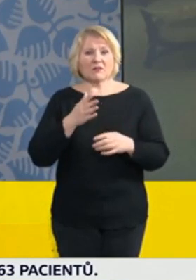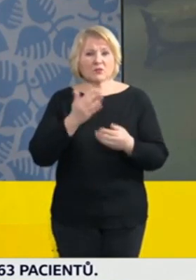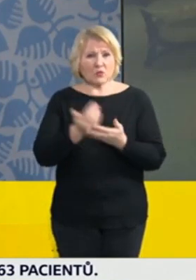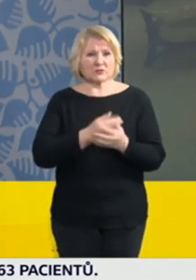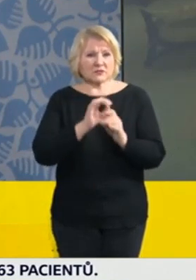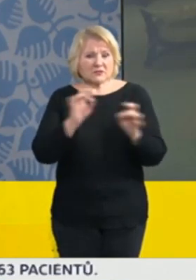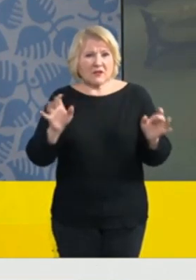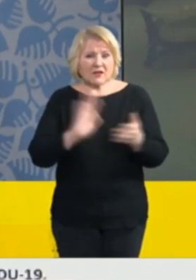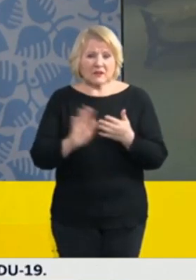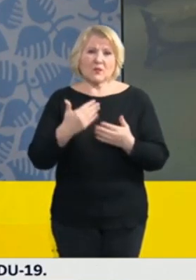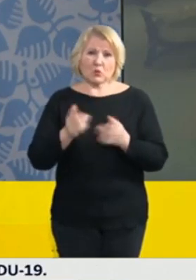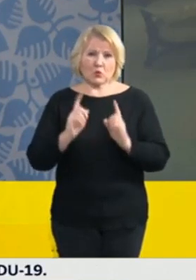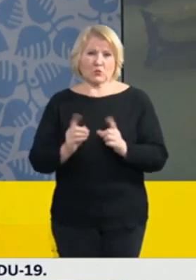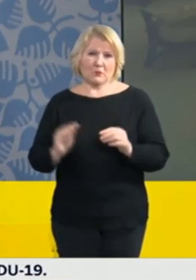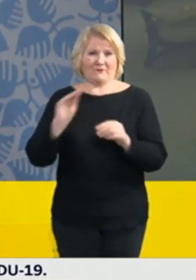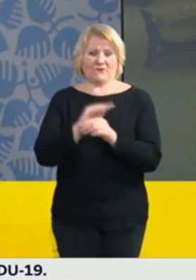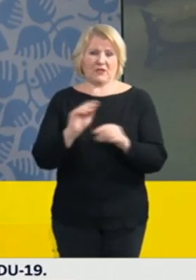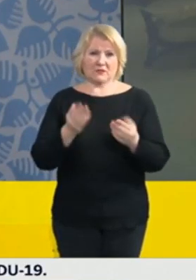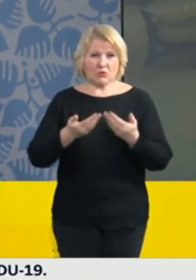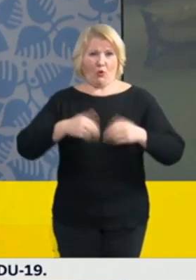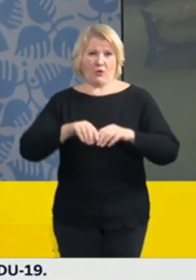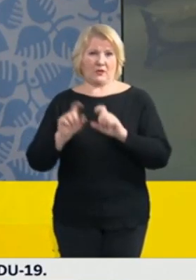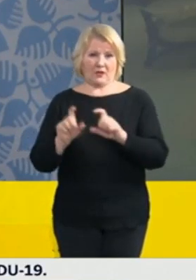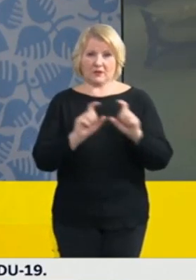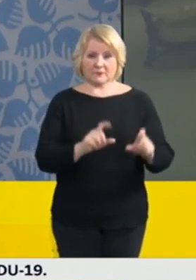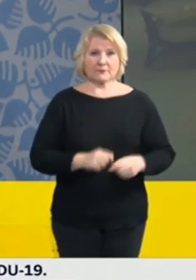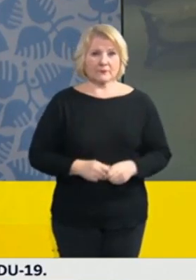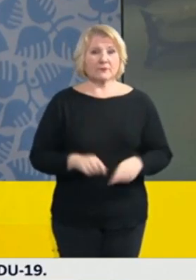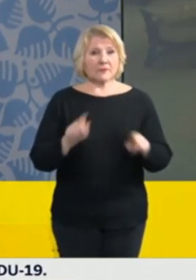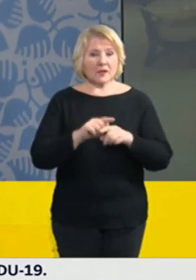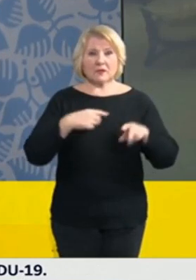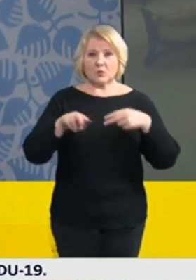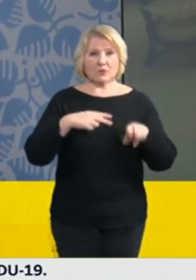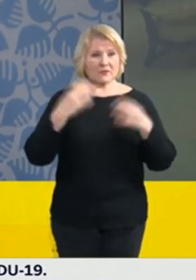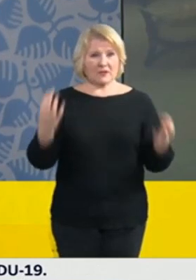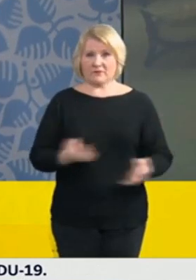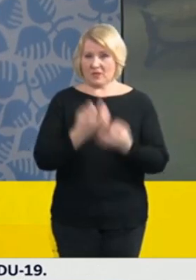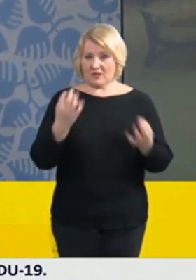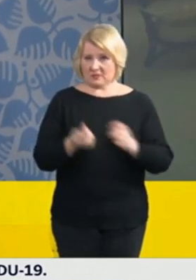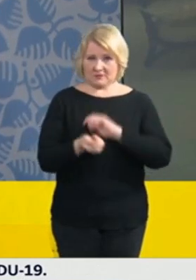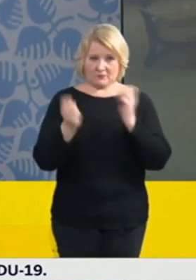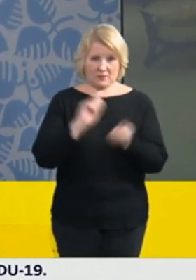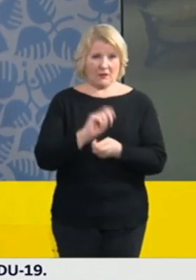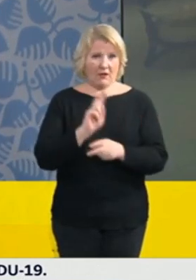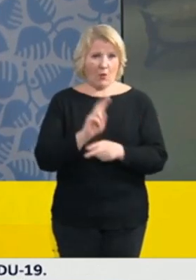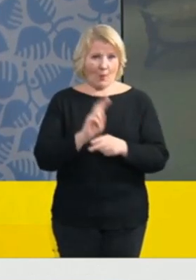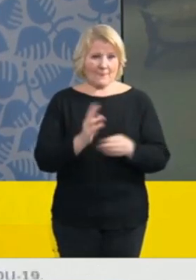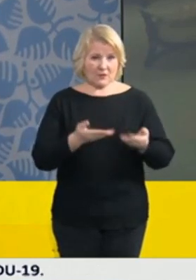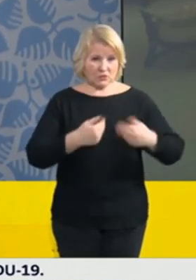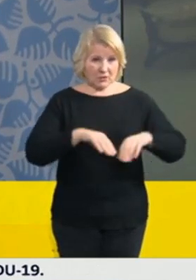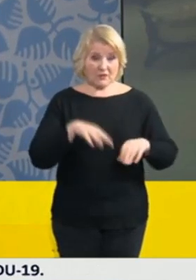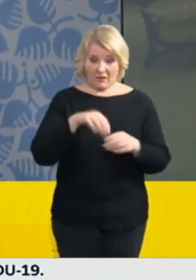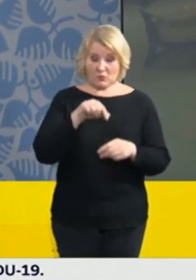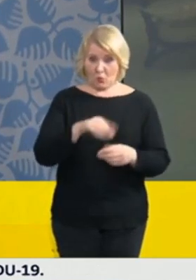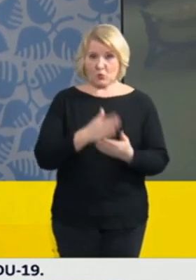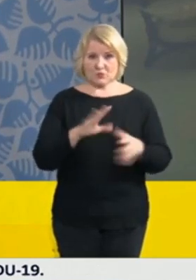Kromě toho jsme se také bavili o změně opatření, které, a bylo odsouhlaseno změna opatření, které